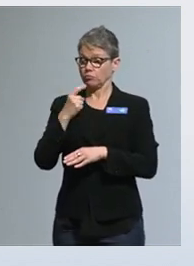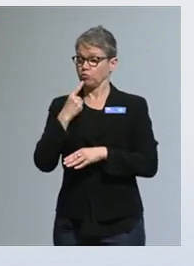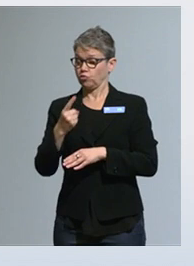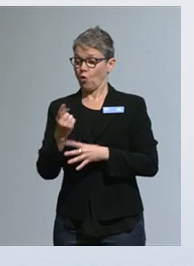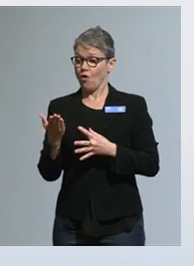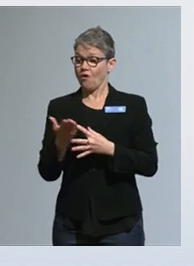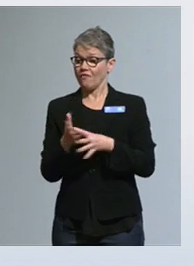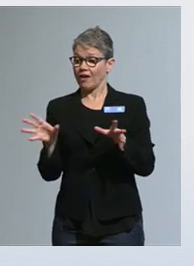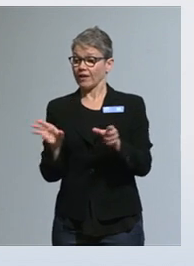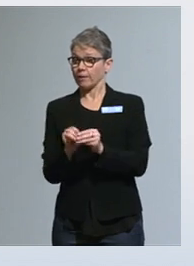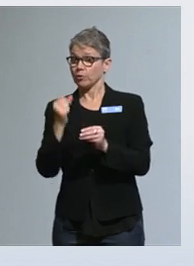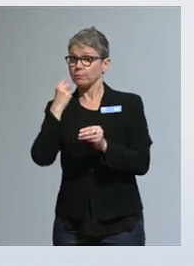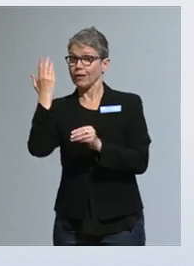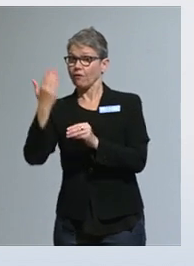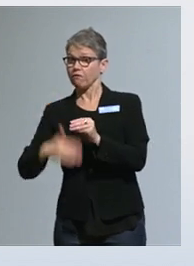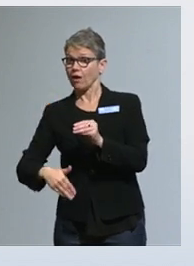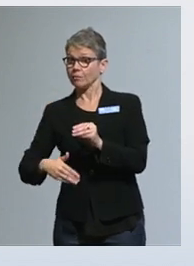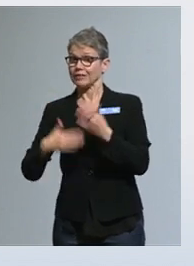valmis vuoden loppuun mennessä.